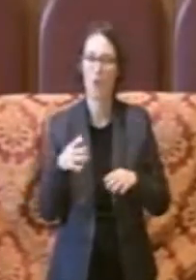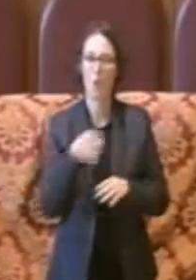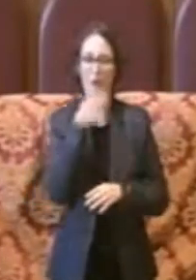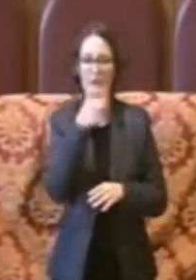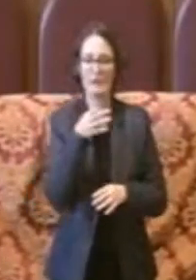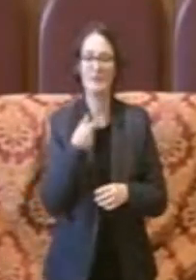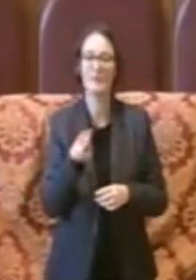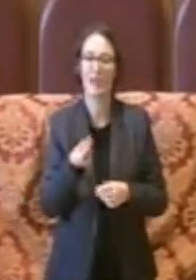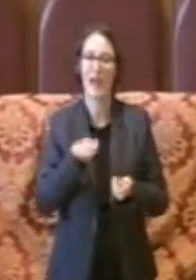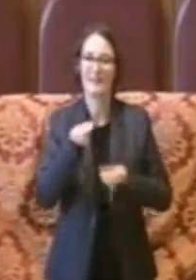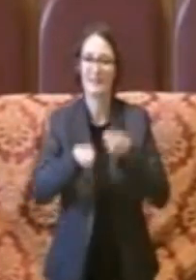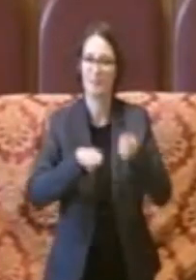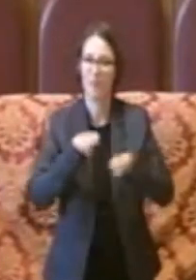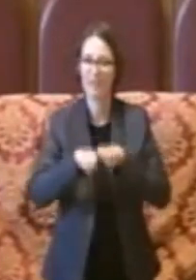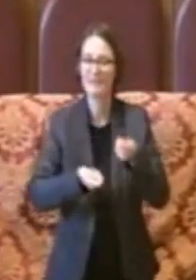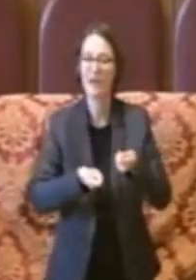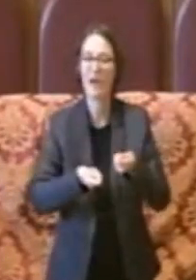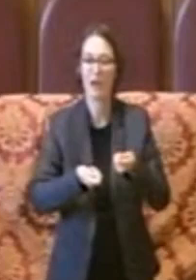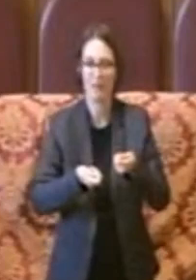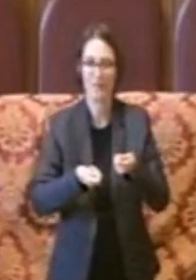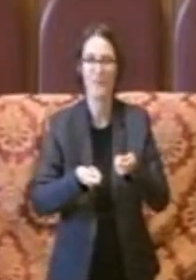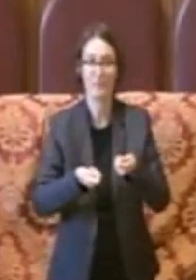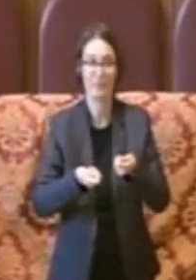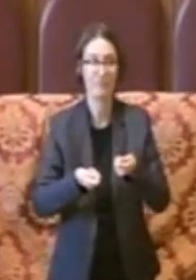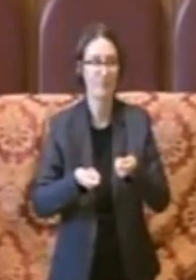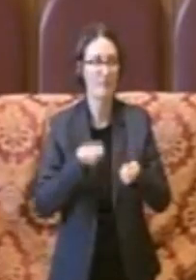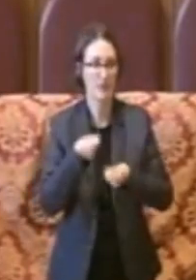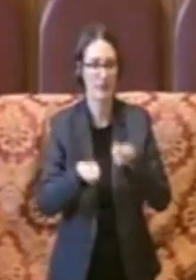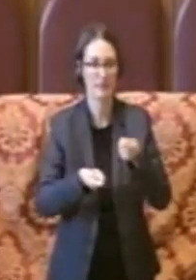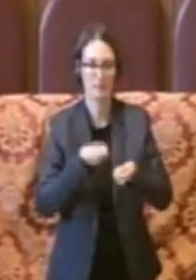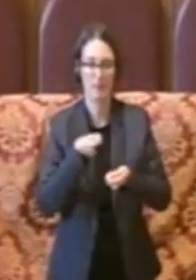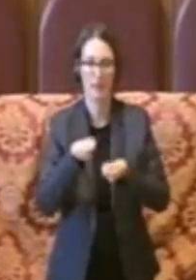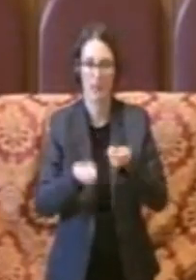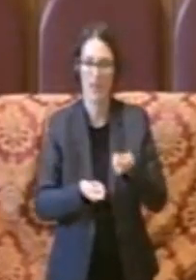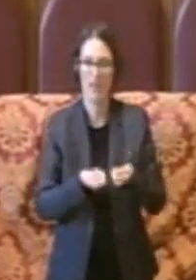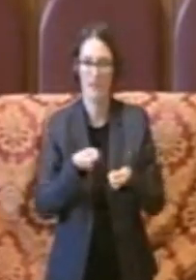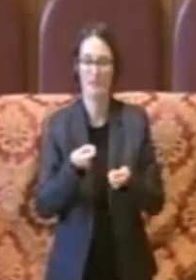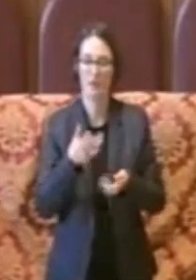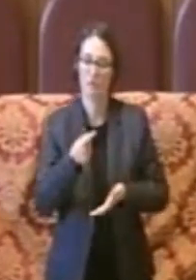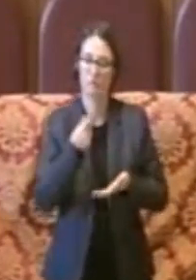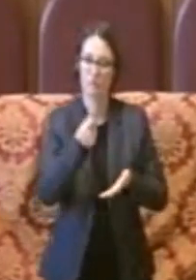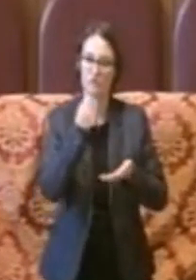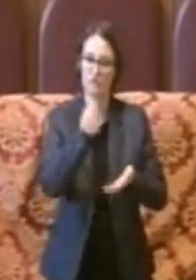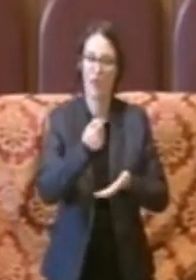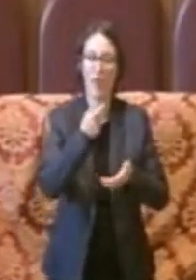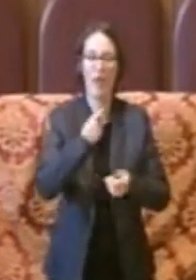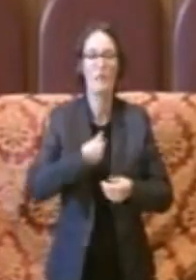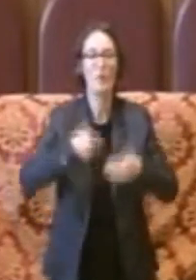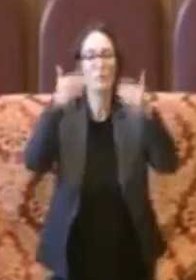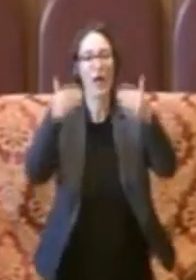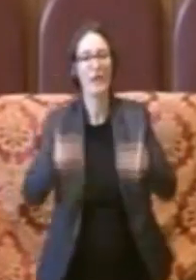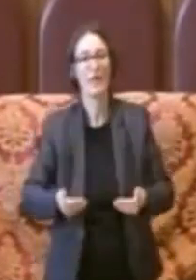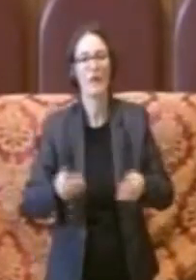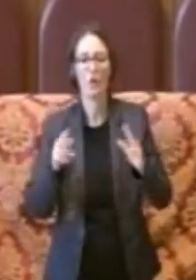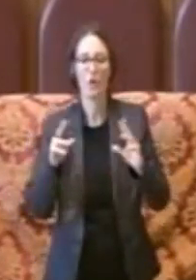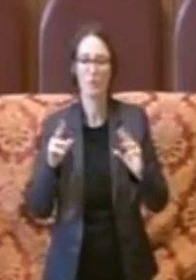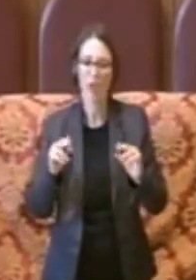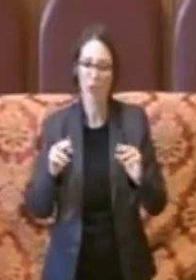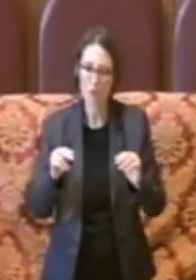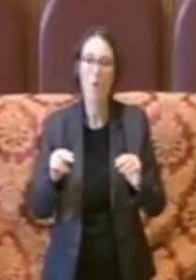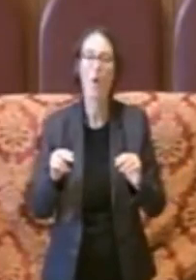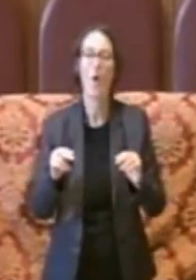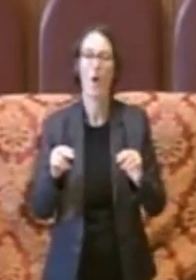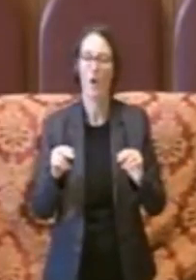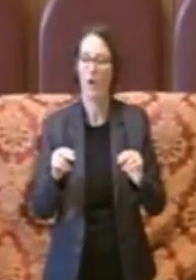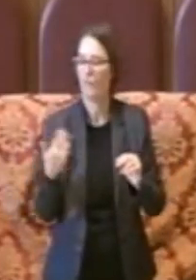che viene effettivamente impegnata con piattaforme nuove e realizzate